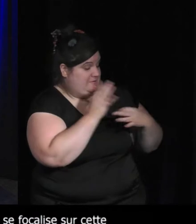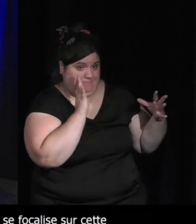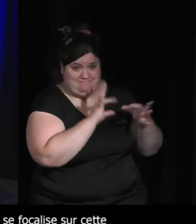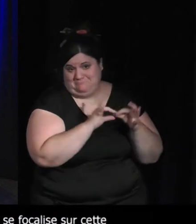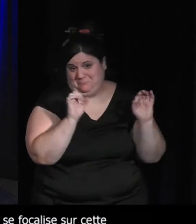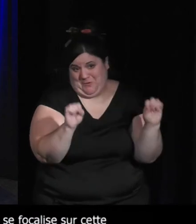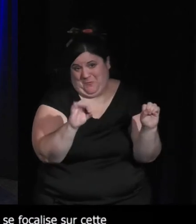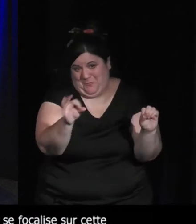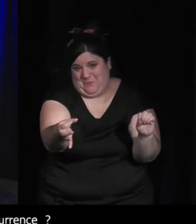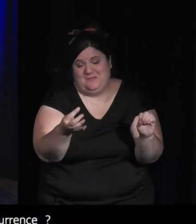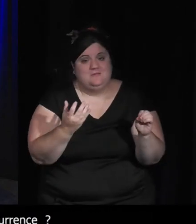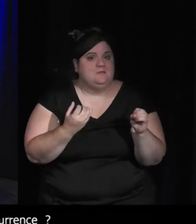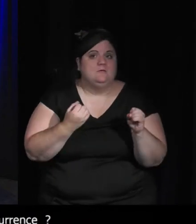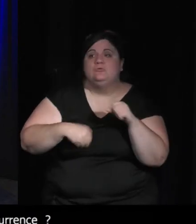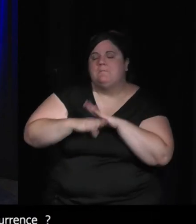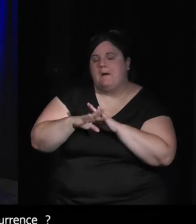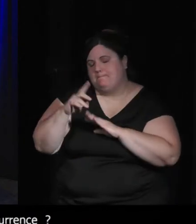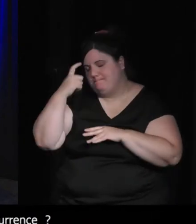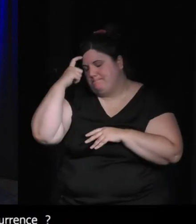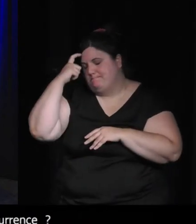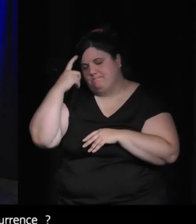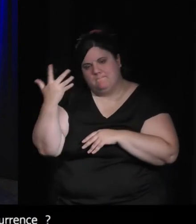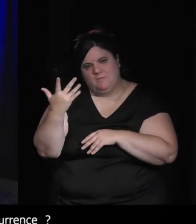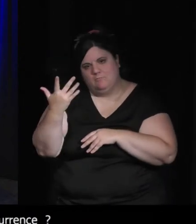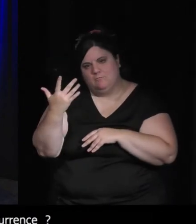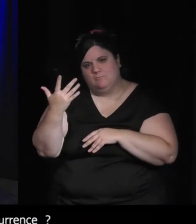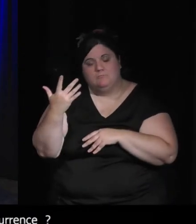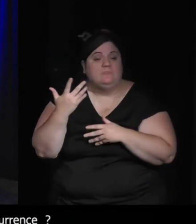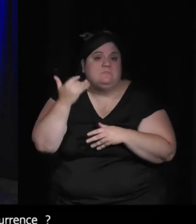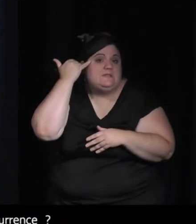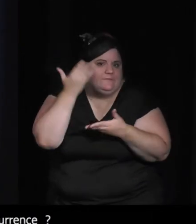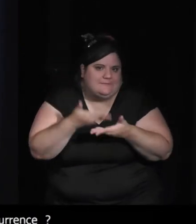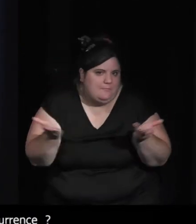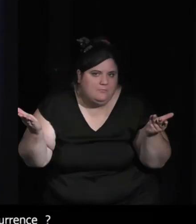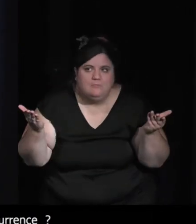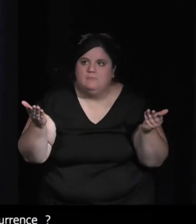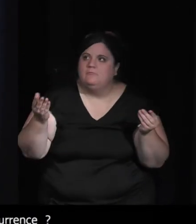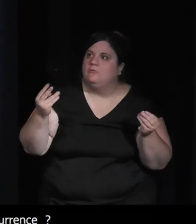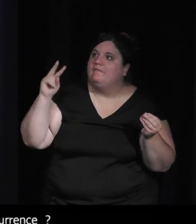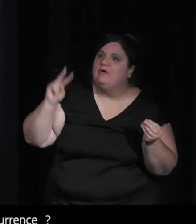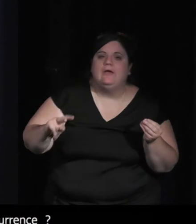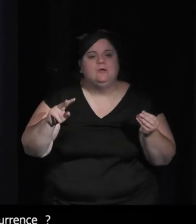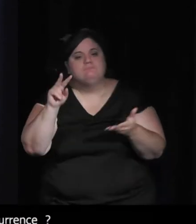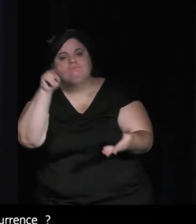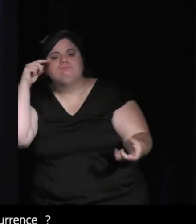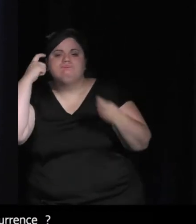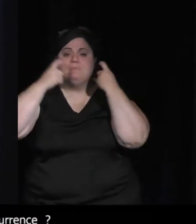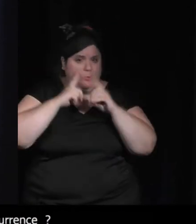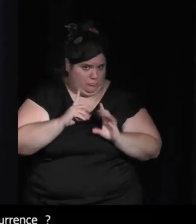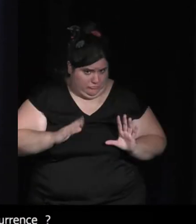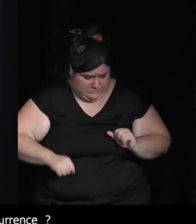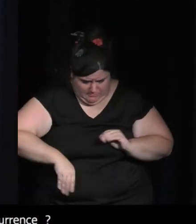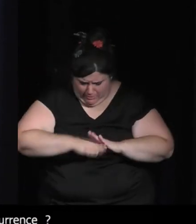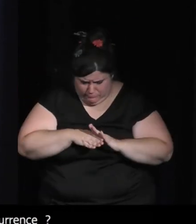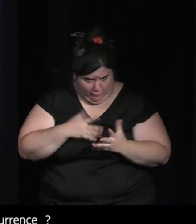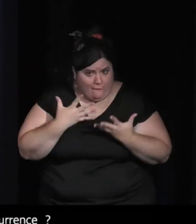au début le principe c'était l'idée c'était vraiment elle est toute bête c'était même pas réfléchi c'était juste j'ai envie de faire un jeu